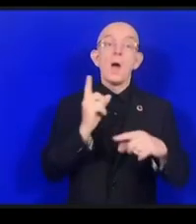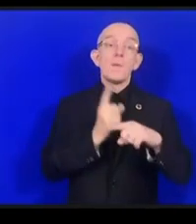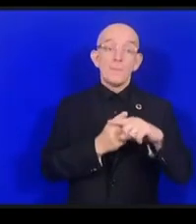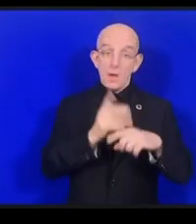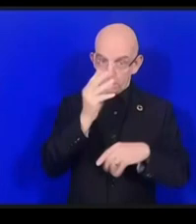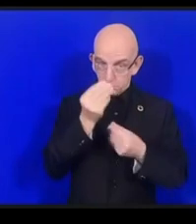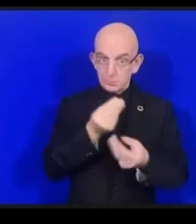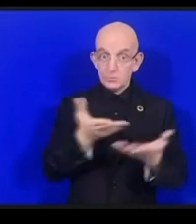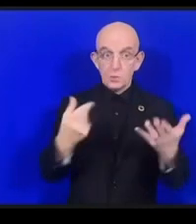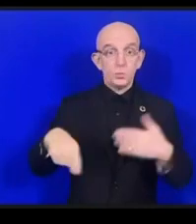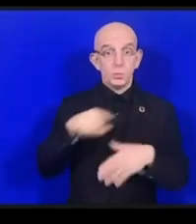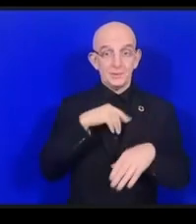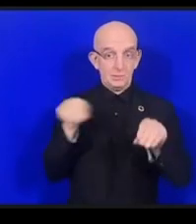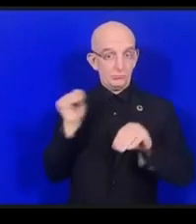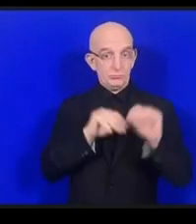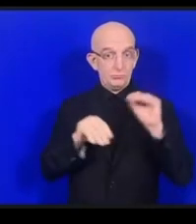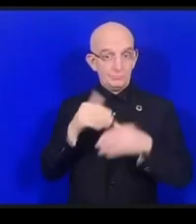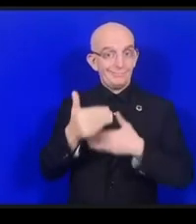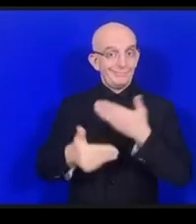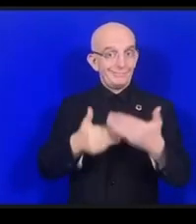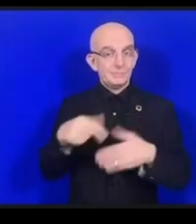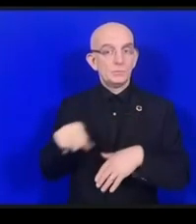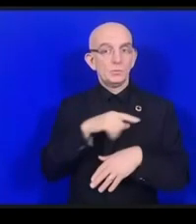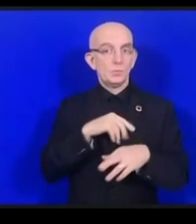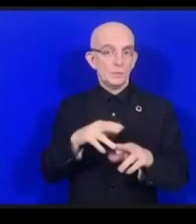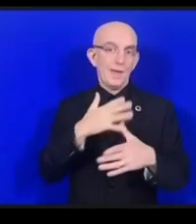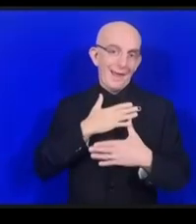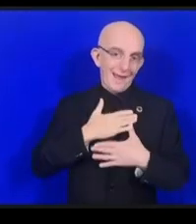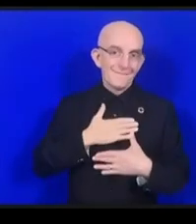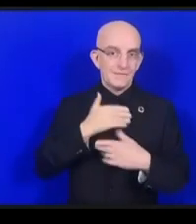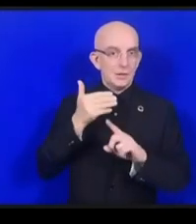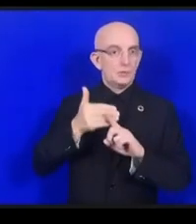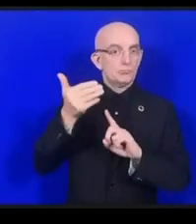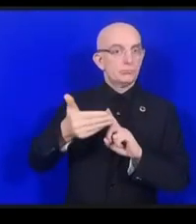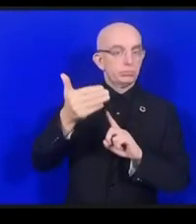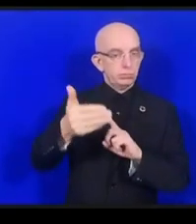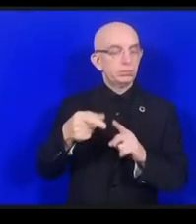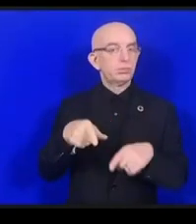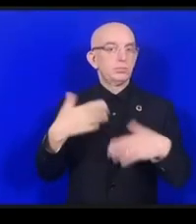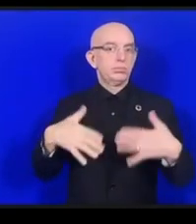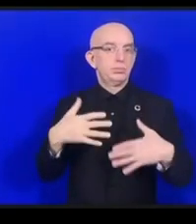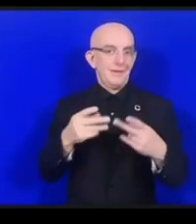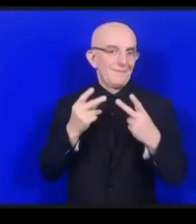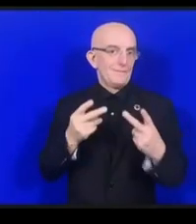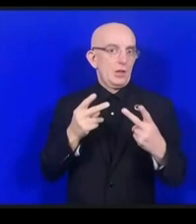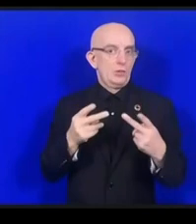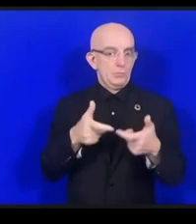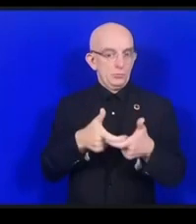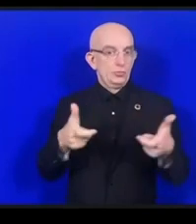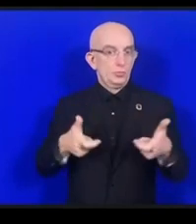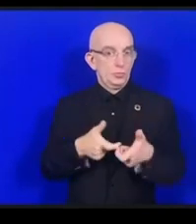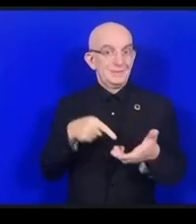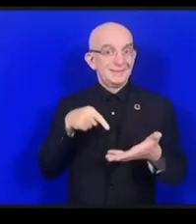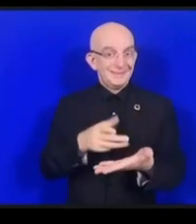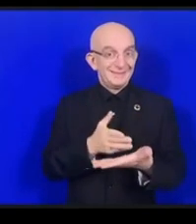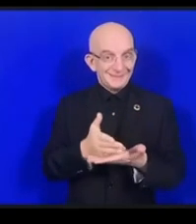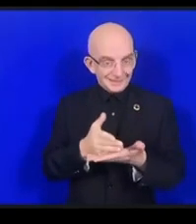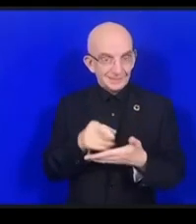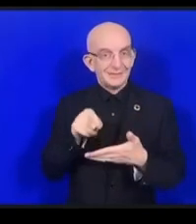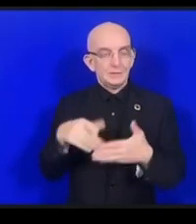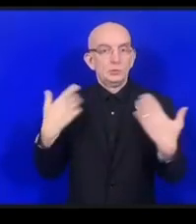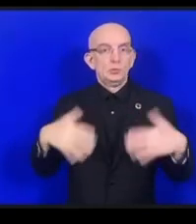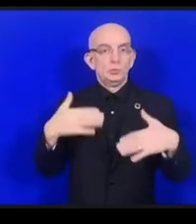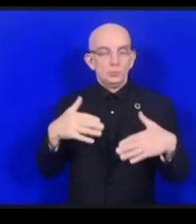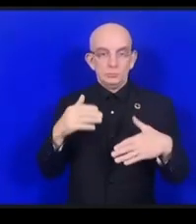っているところもあります主要なサイバーセキュリティの標準を参照点としてインターネットステークホルダーとか